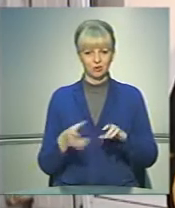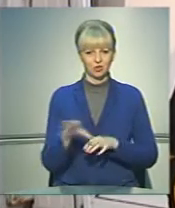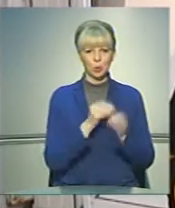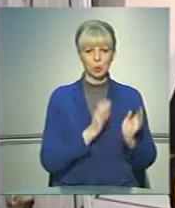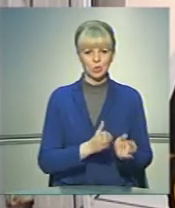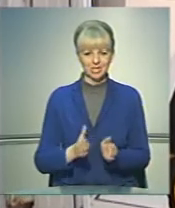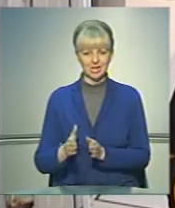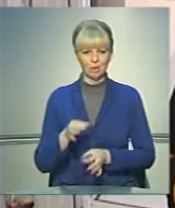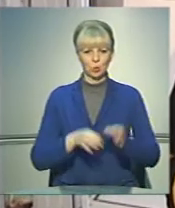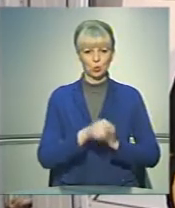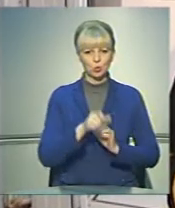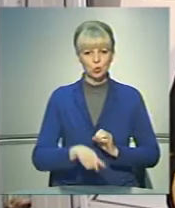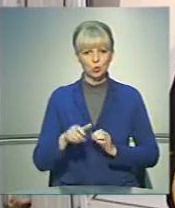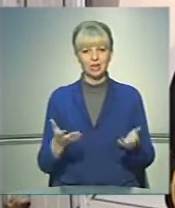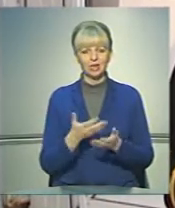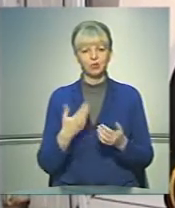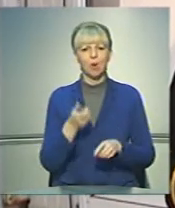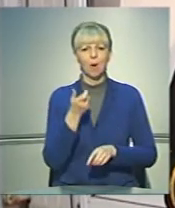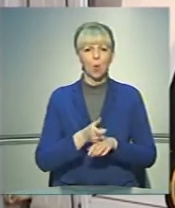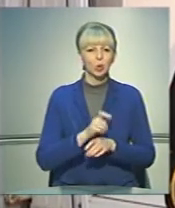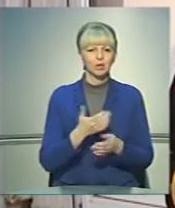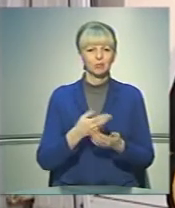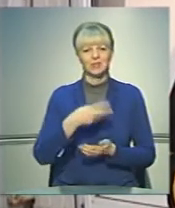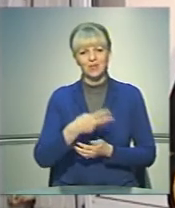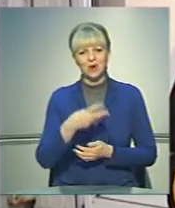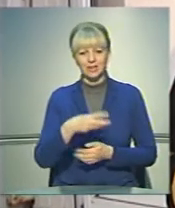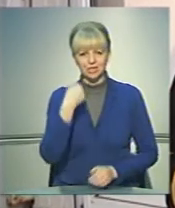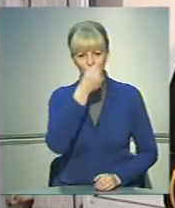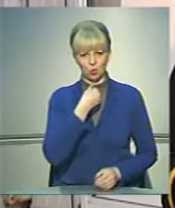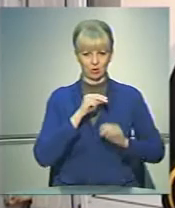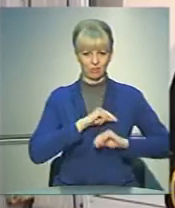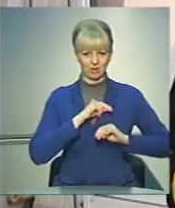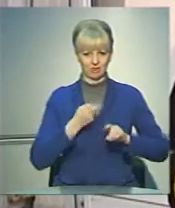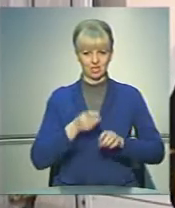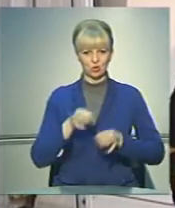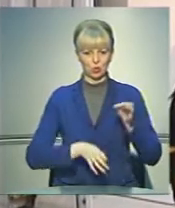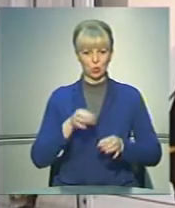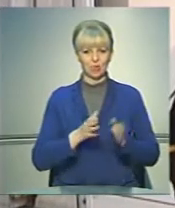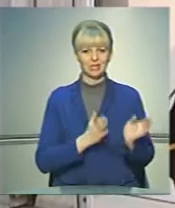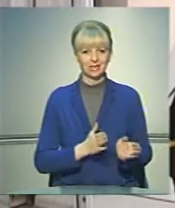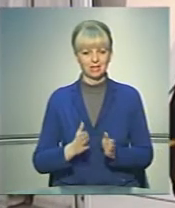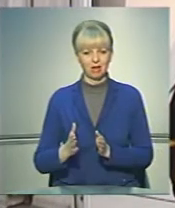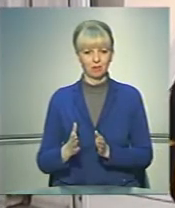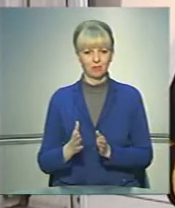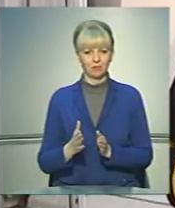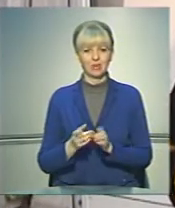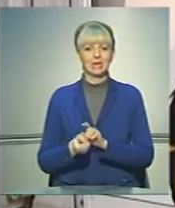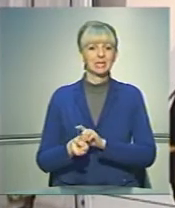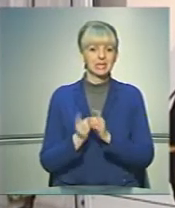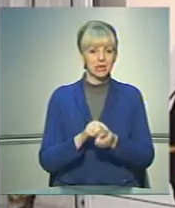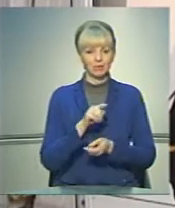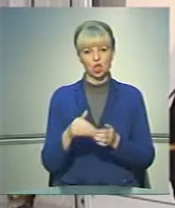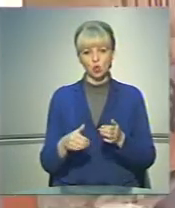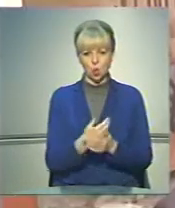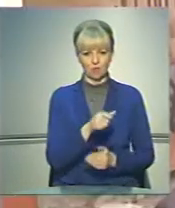суддів, які вже понад 20-30 років працюють в судовій системі, і замінити їх